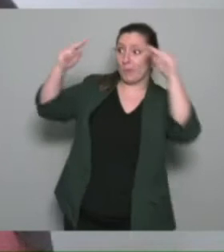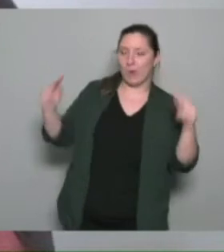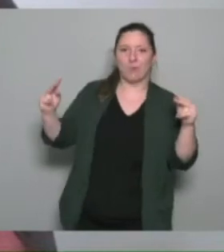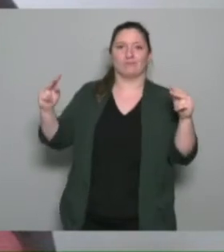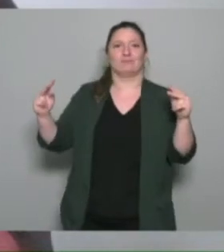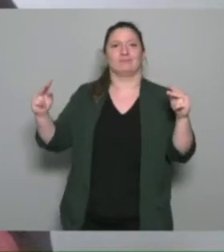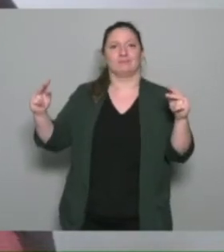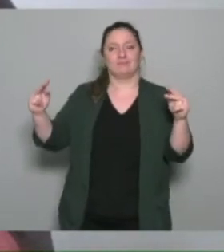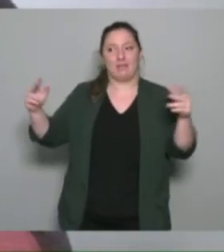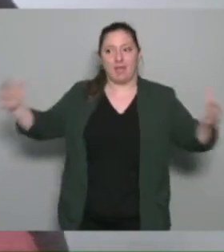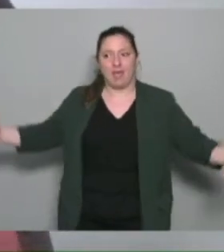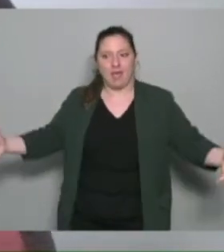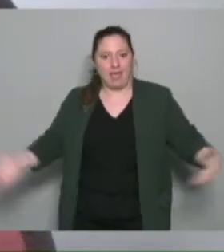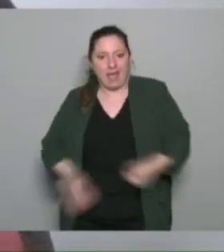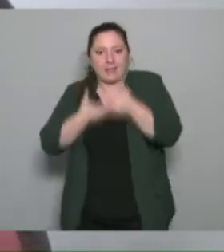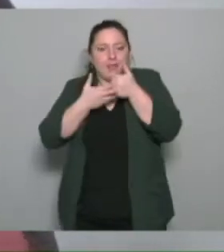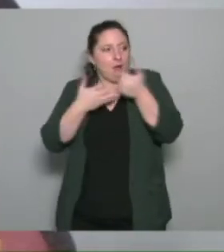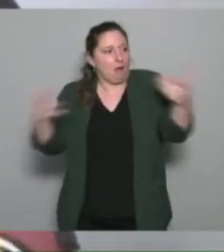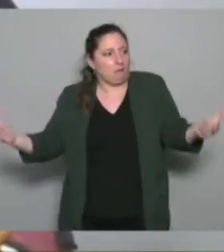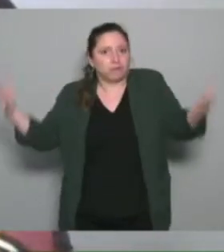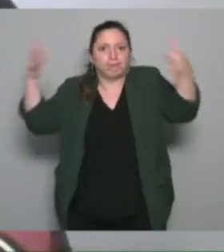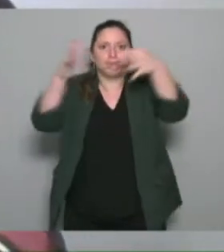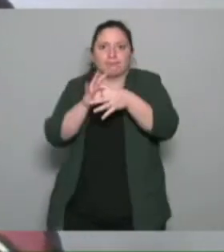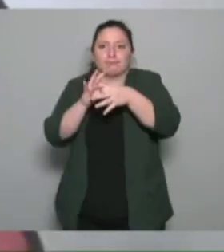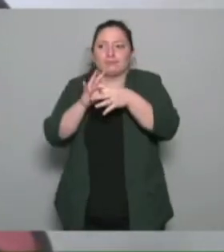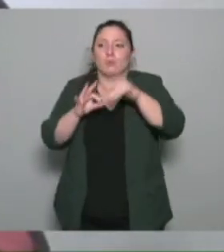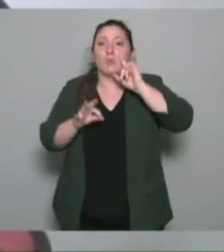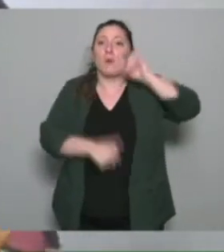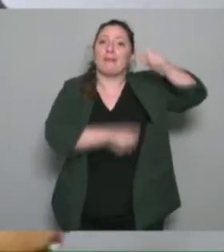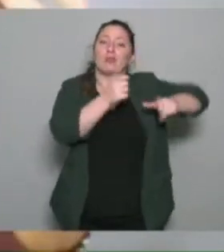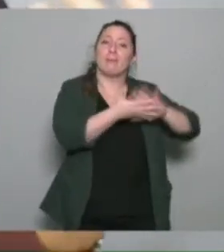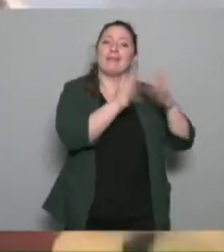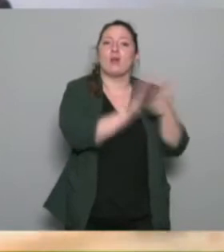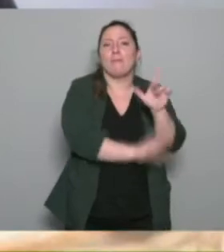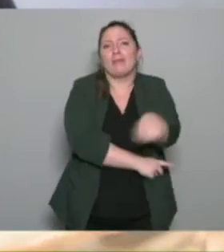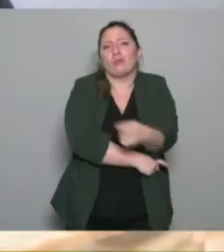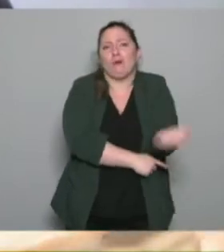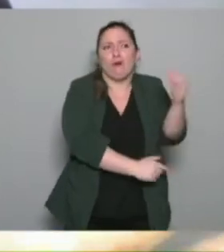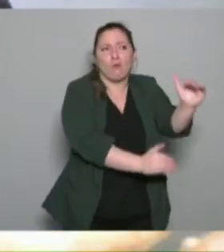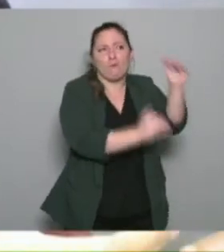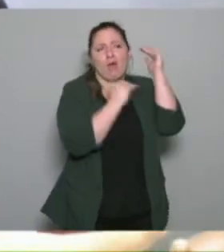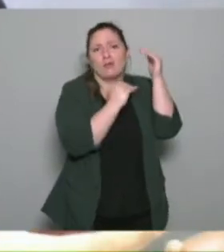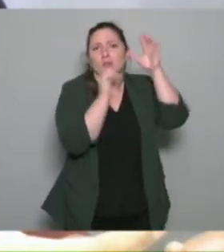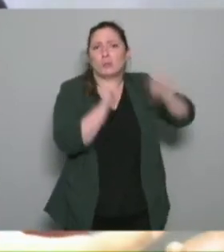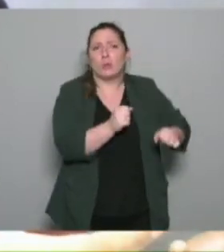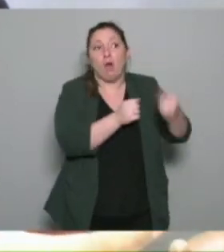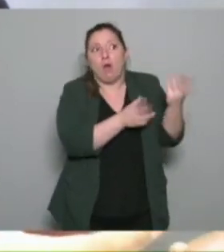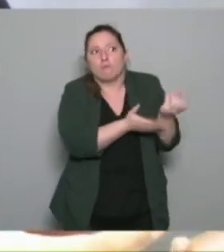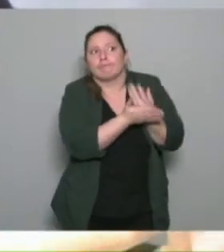bien sûr les pratiquants vont se confier beaucoup plus avec nous qu'avec un médecin dans un cabinet